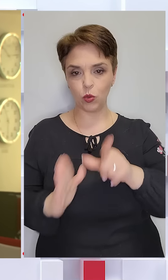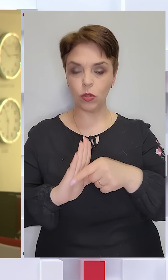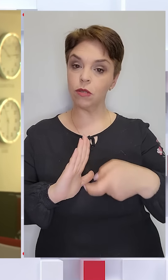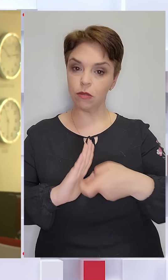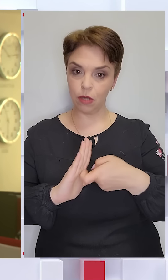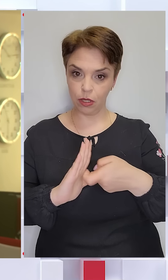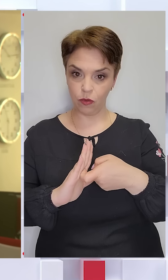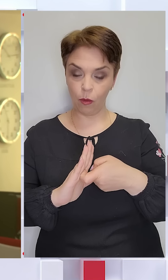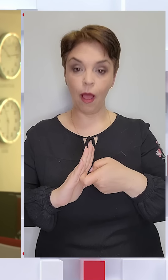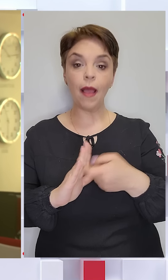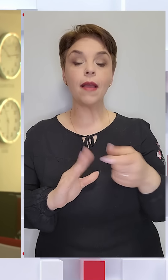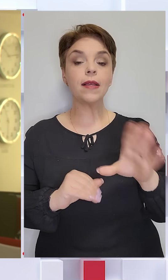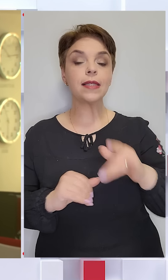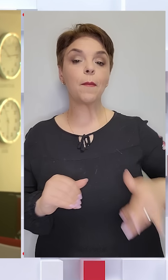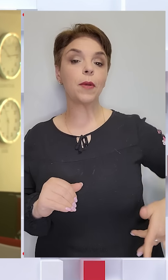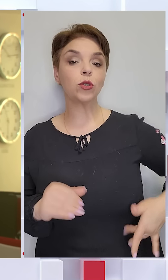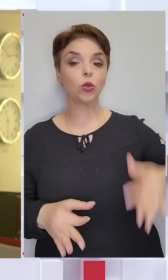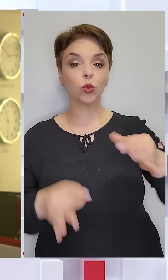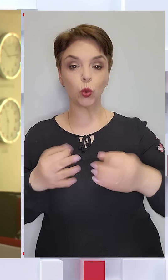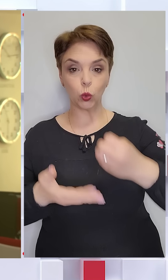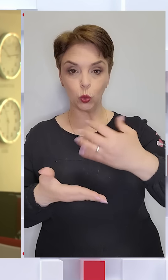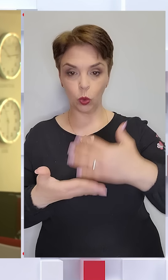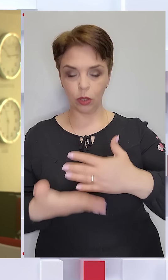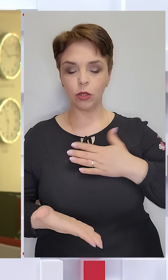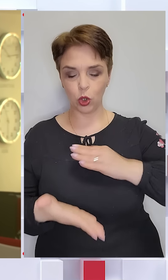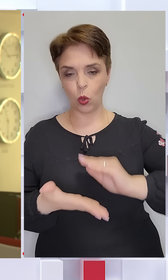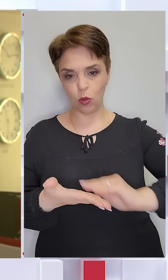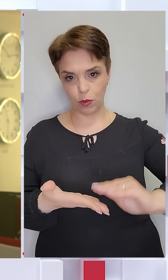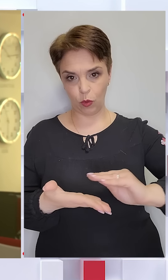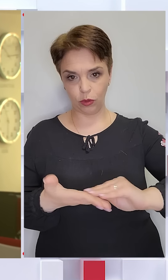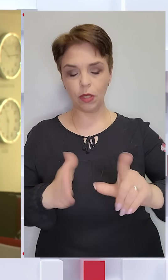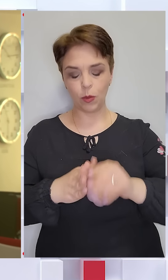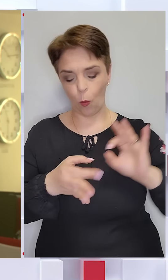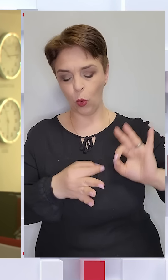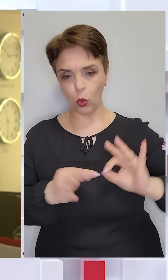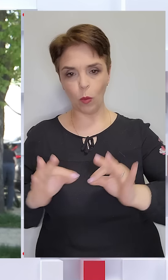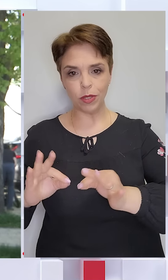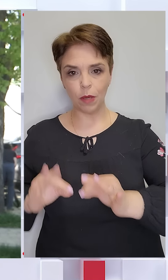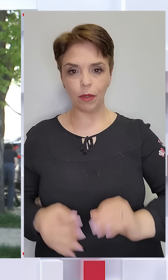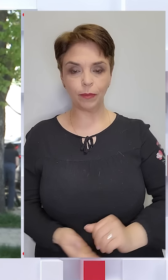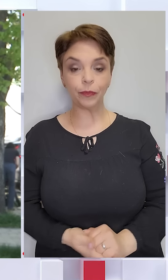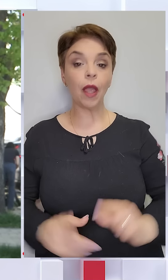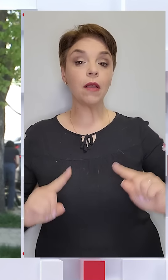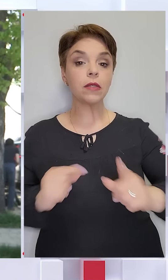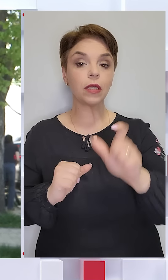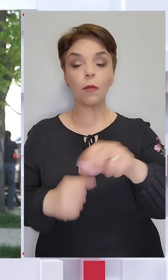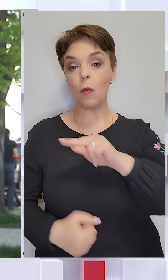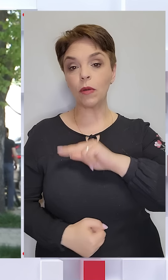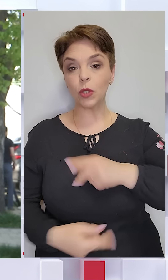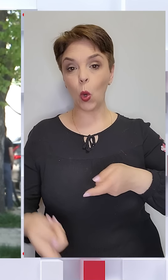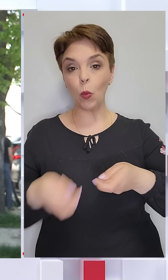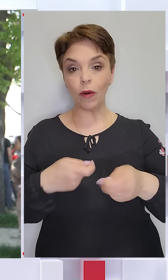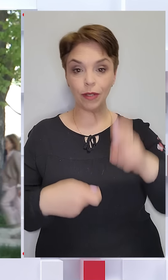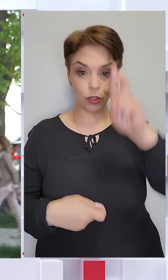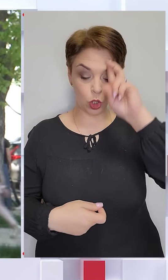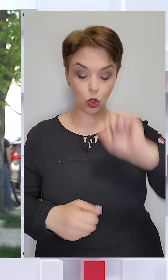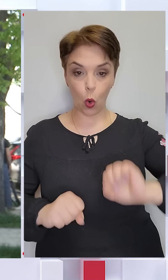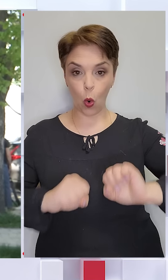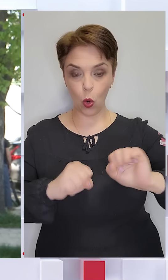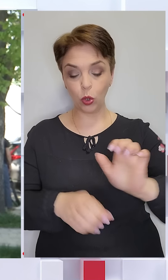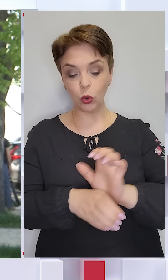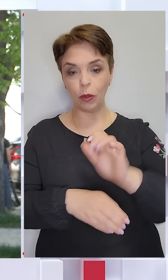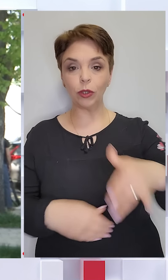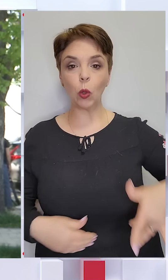слідством. Із Печерського суду столиці Ігор Бондаренко із подробицями. Затриманого працівника управління держохорони